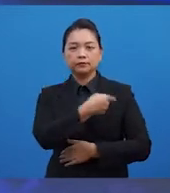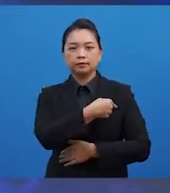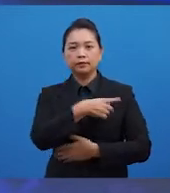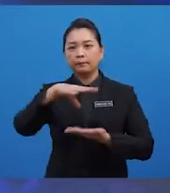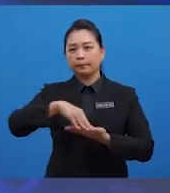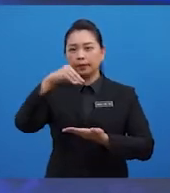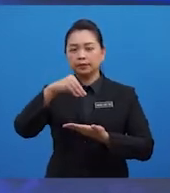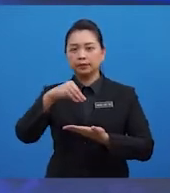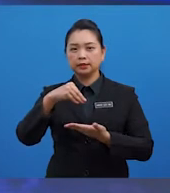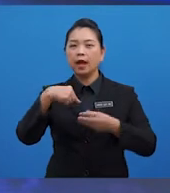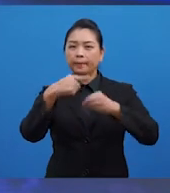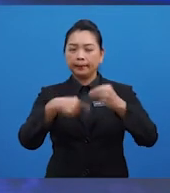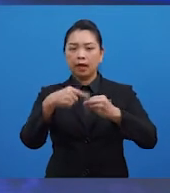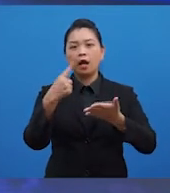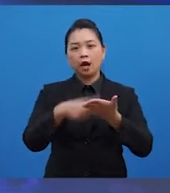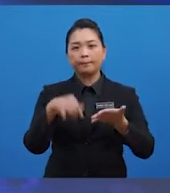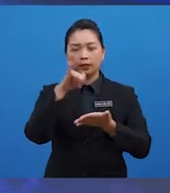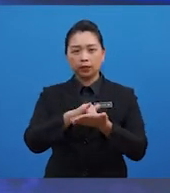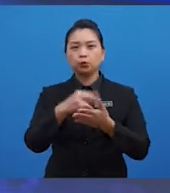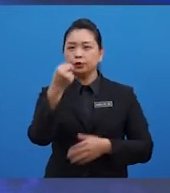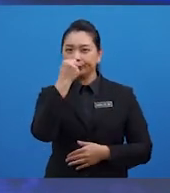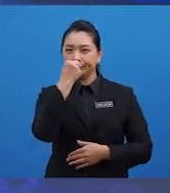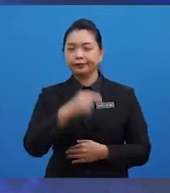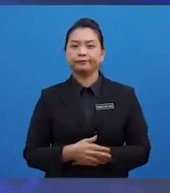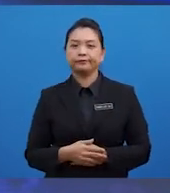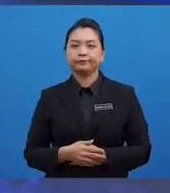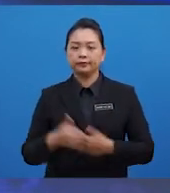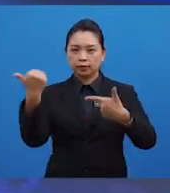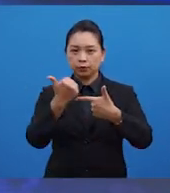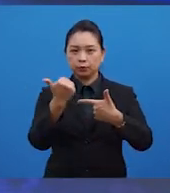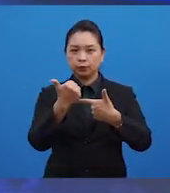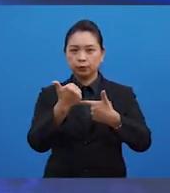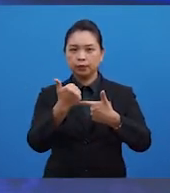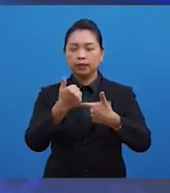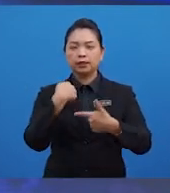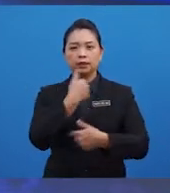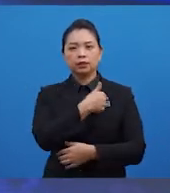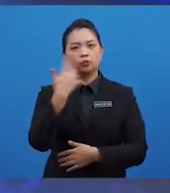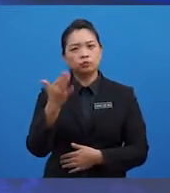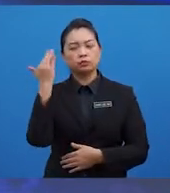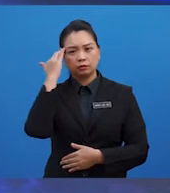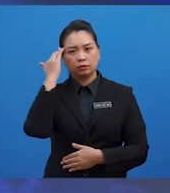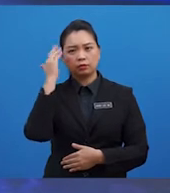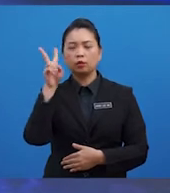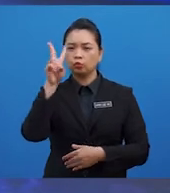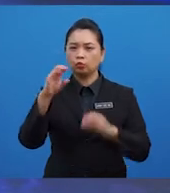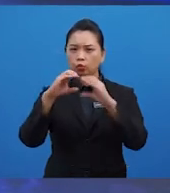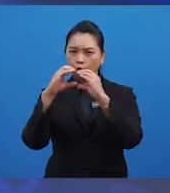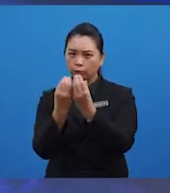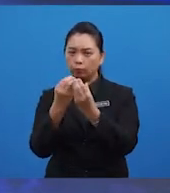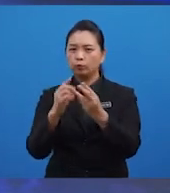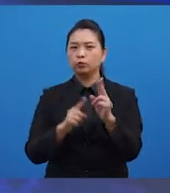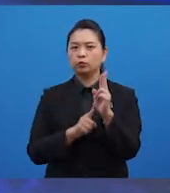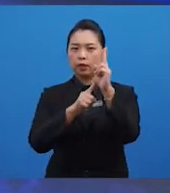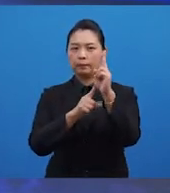kita belajar mengenai apakah itu nutrien. Kedua, kita mengetahui dua kumpulan utama